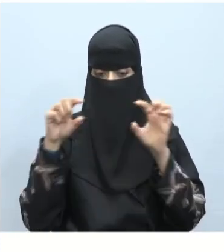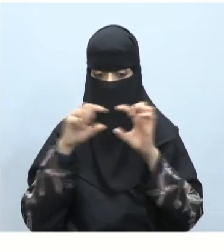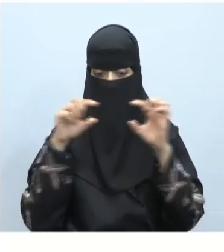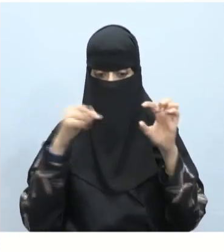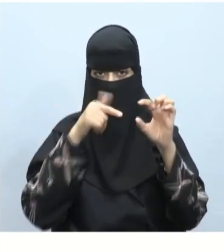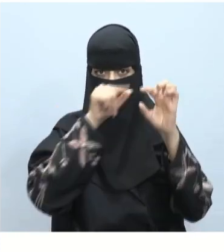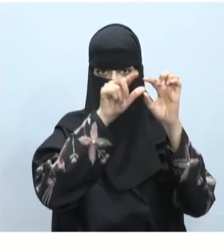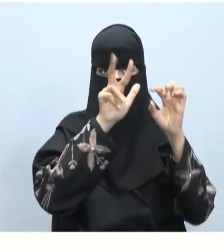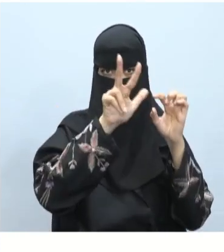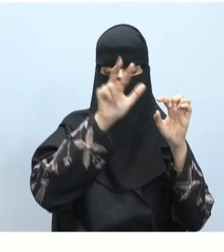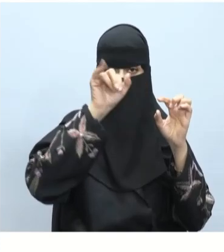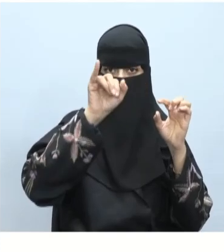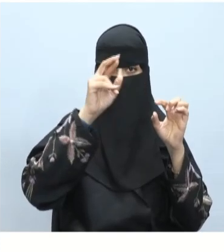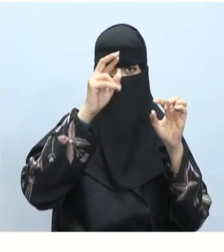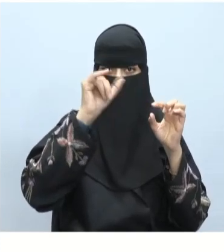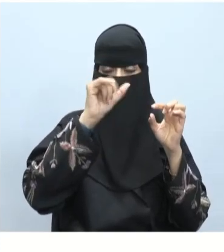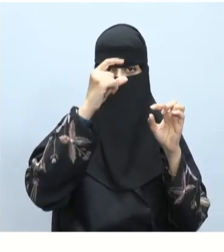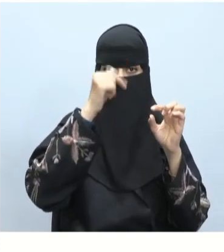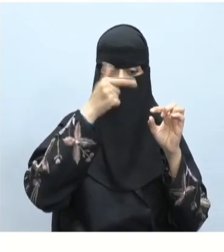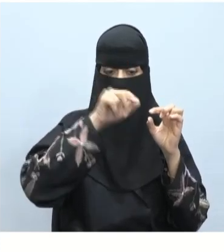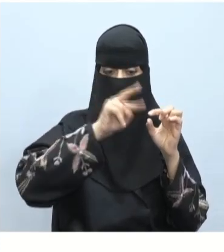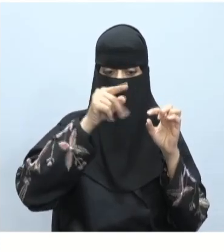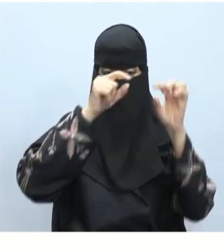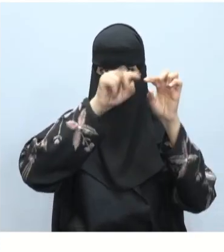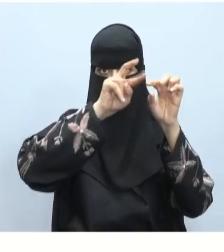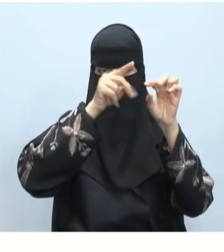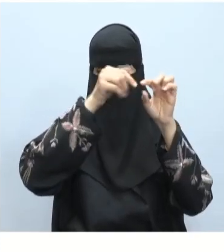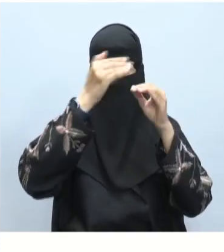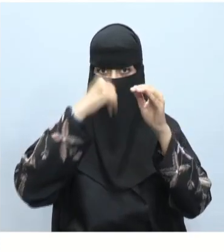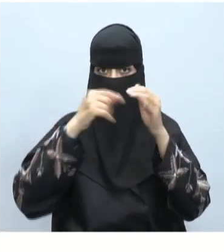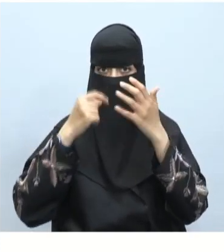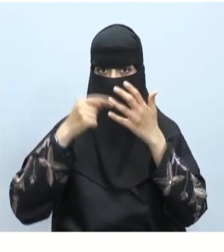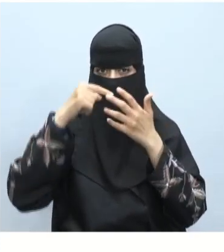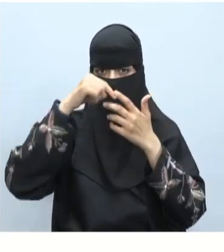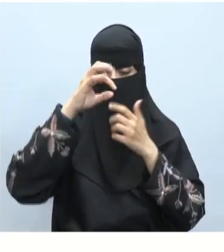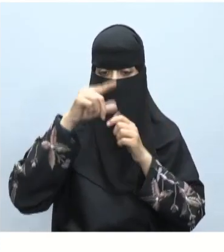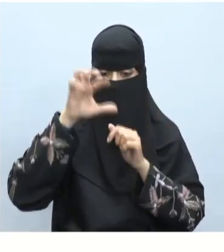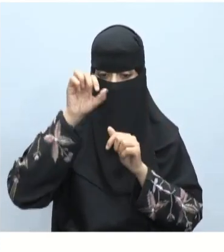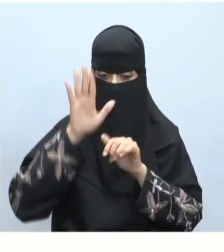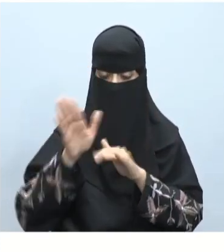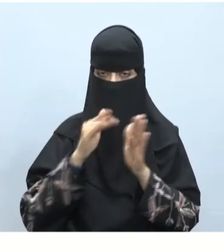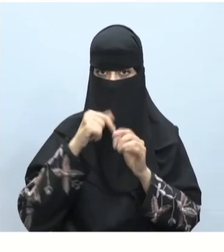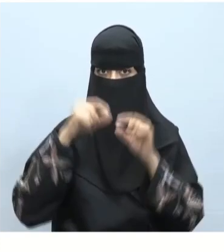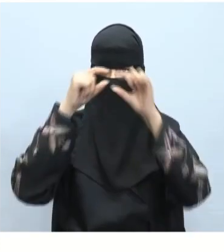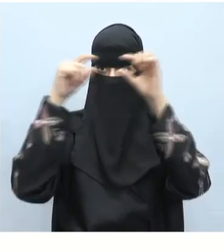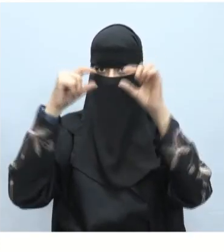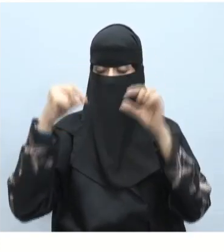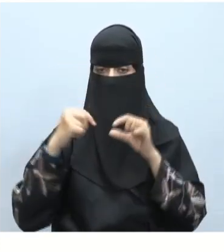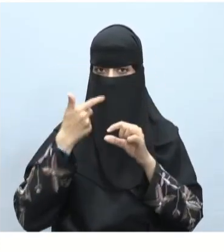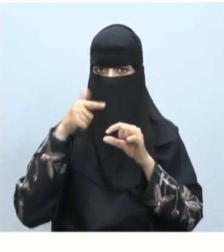مربع النص ومن شريط تحديل النص نضغط على الثلاث خطوة الثلاث نقاط الأفقية